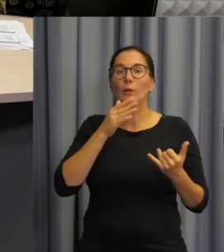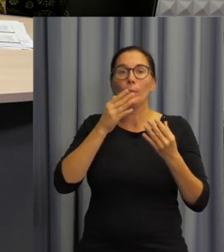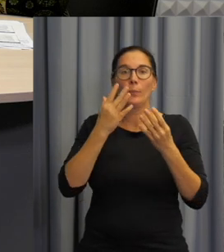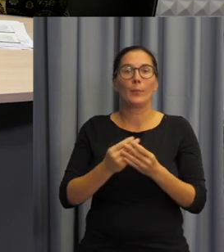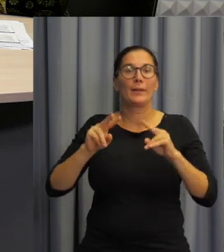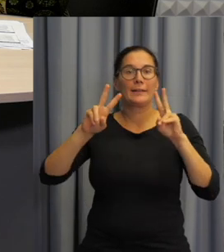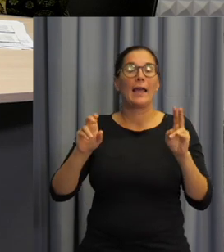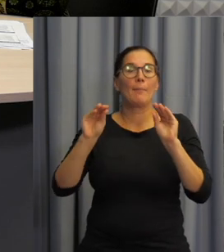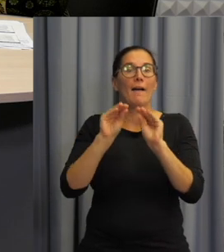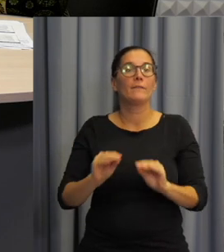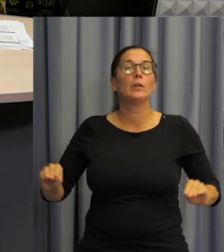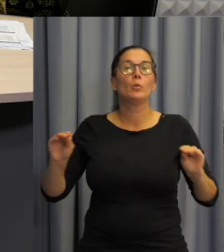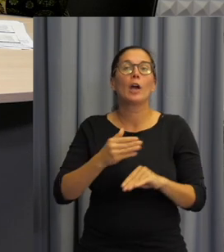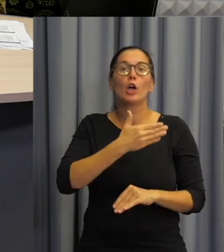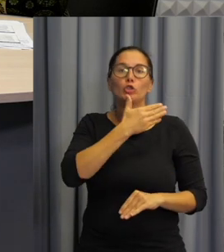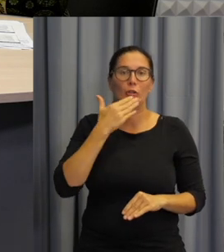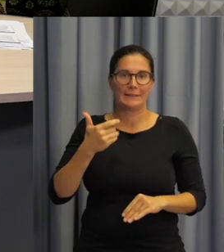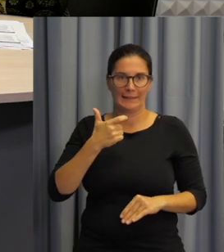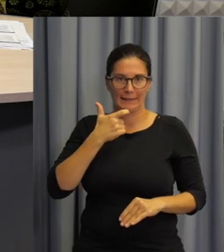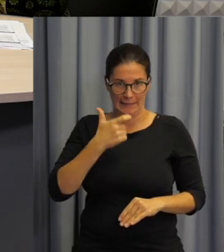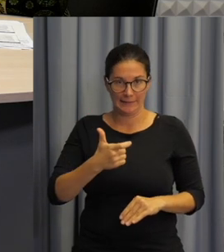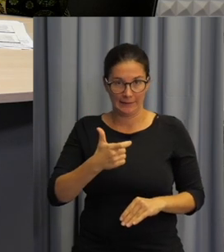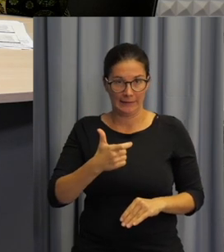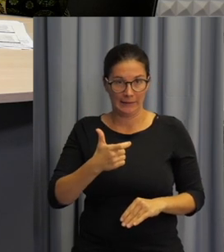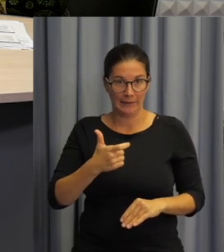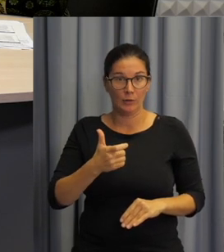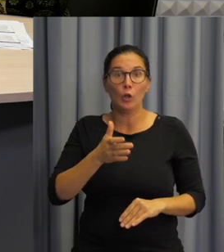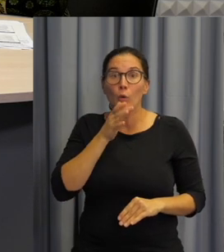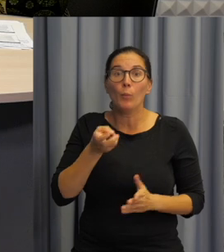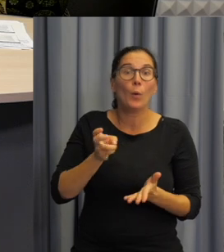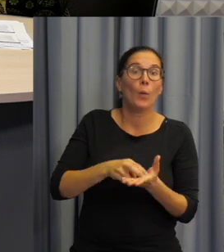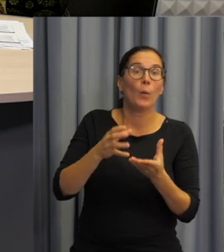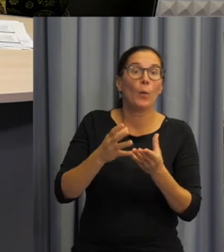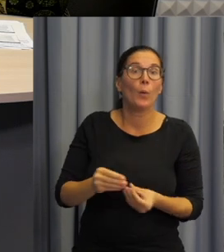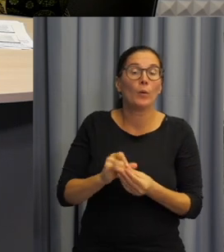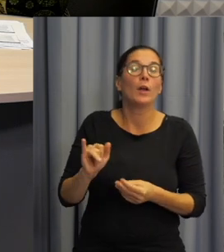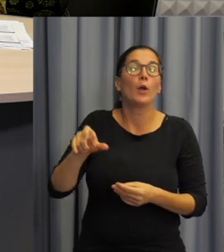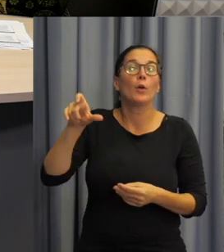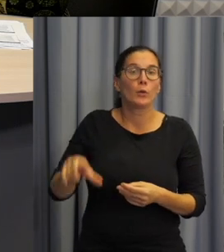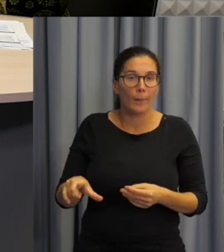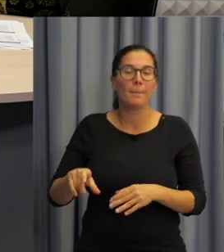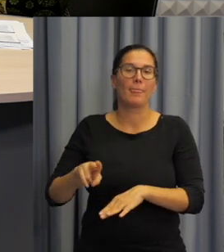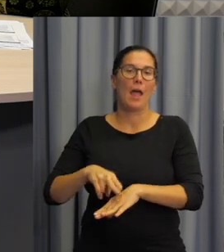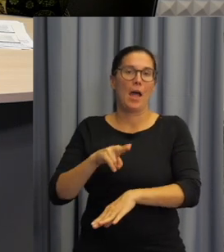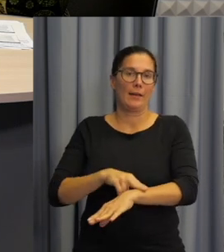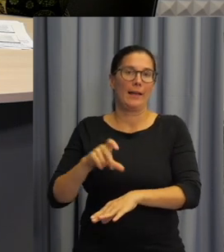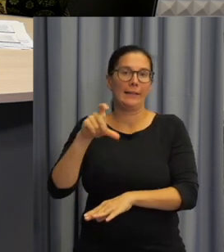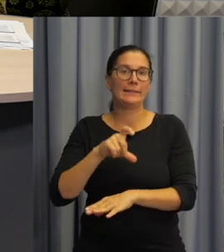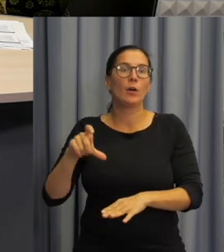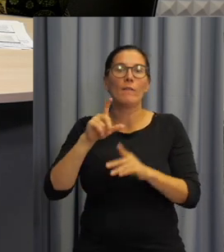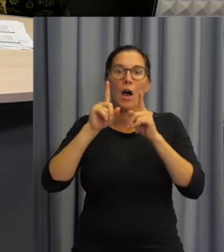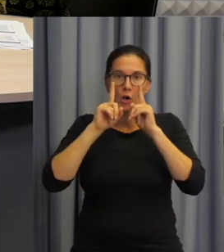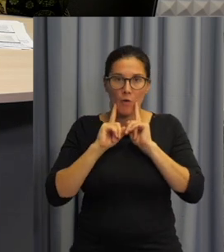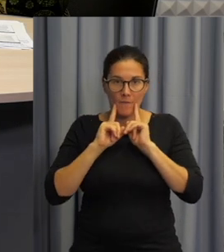výuce českého jazyka. Z příspěvek má pro nás připravený Anička Cíchová